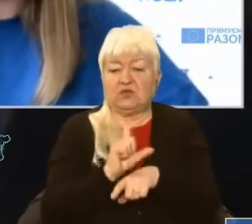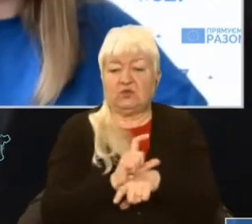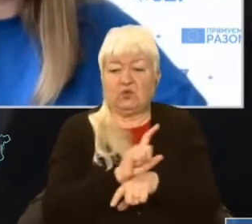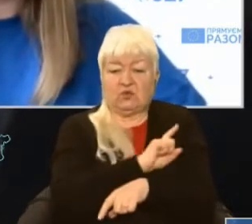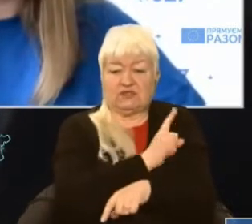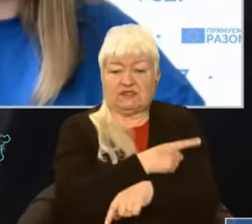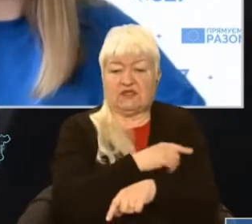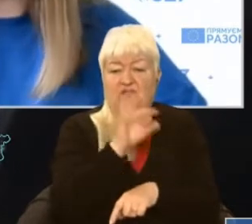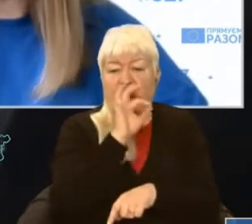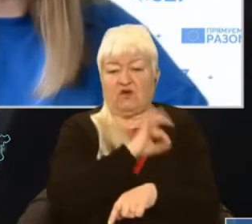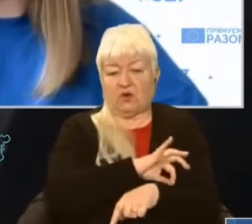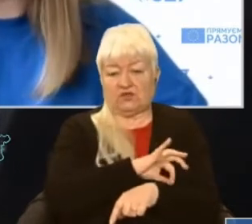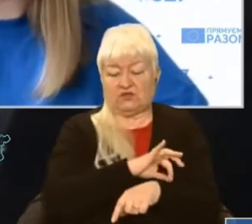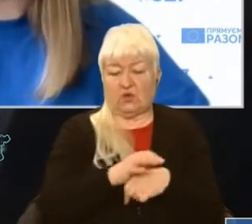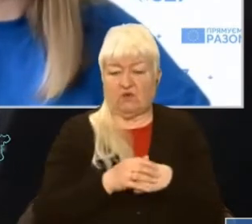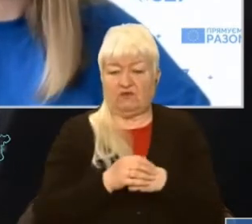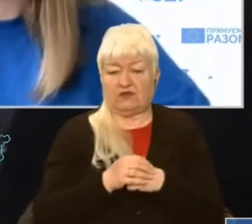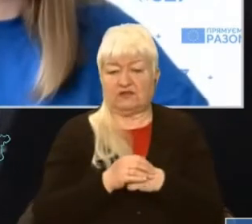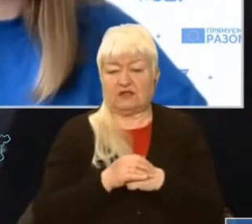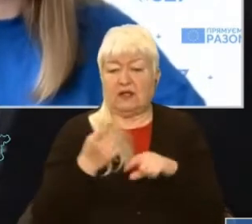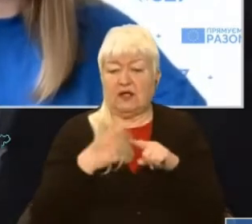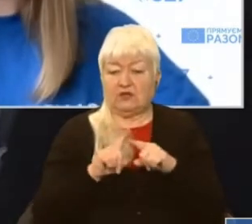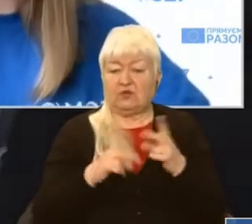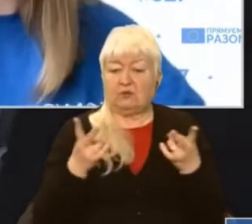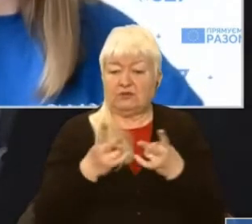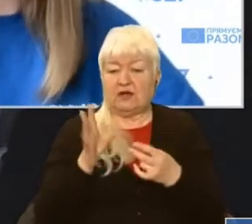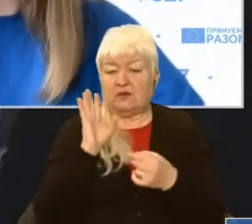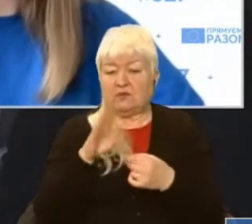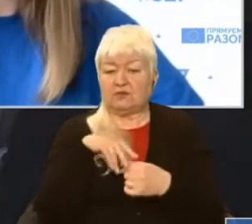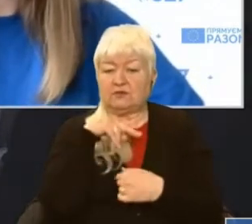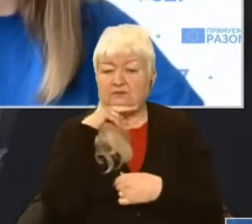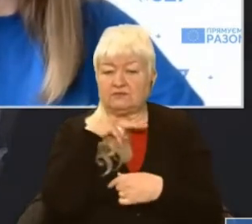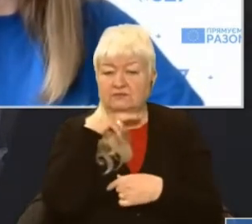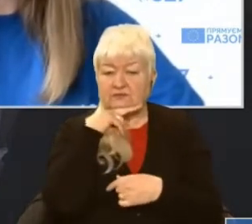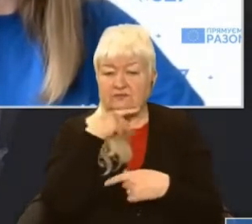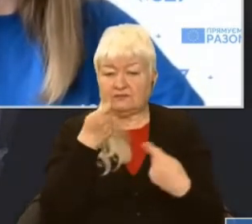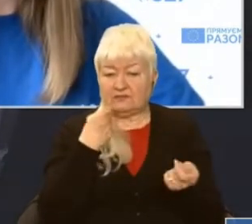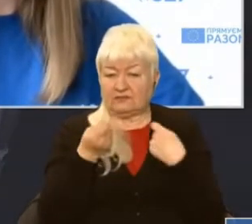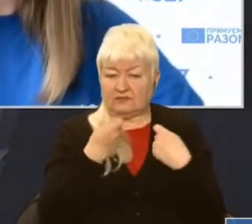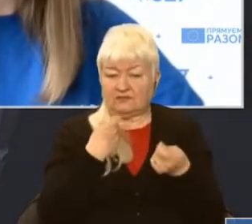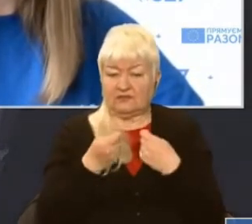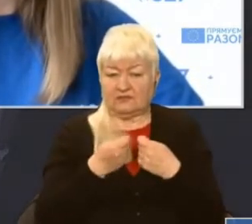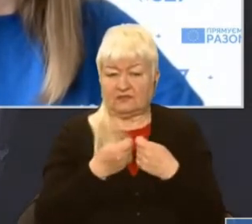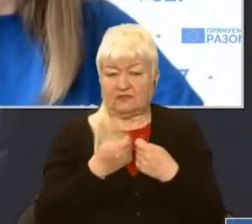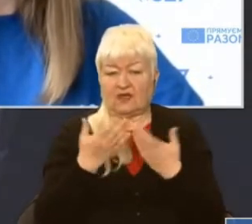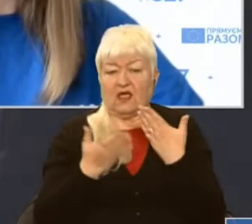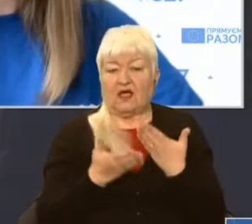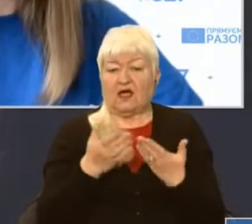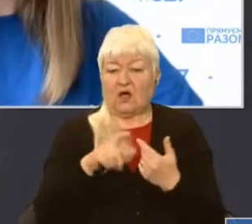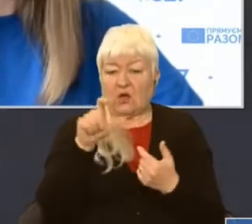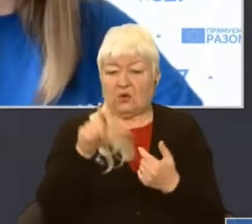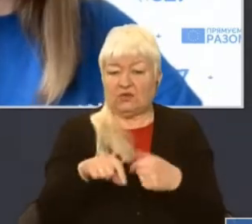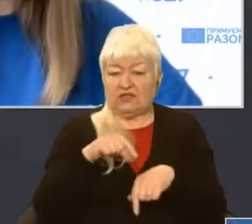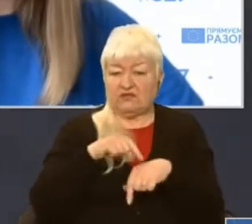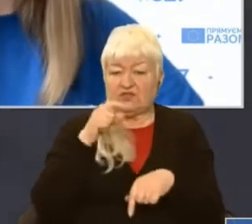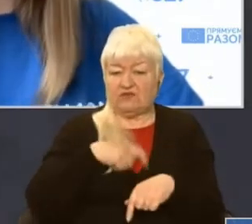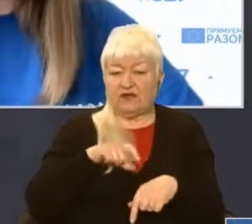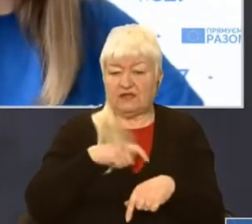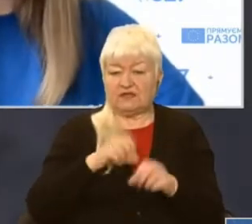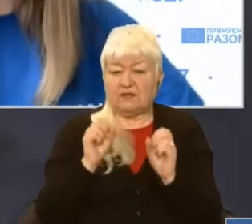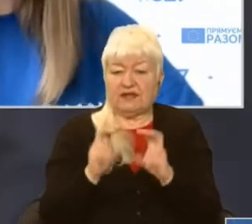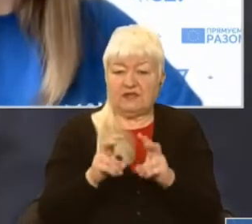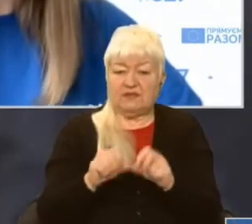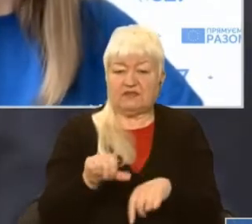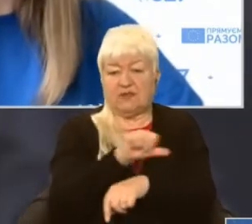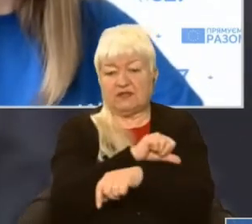використовується експлуататорами. Тому ми повинні бути насторожі. Добре, а уявимося, що людина відчуває себе в небезпеці за кордоном. Що й